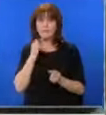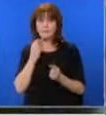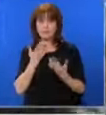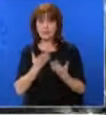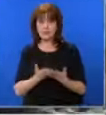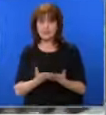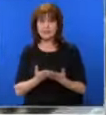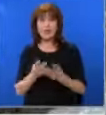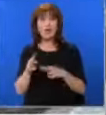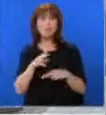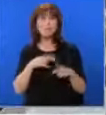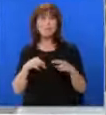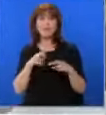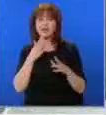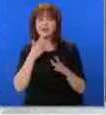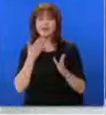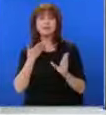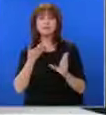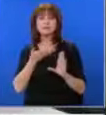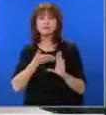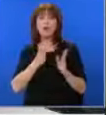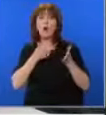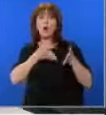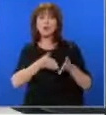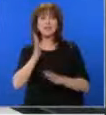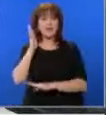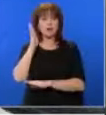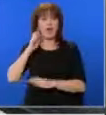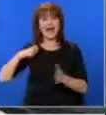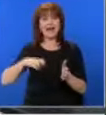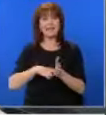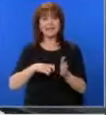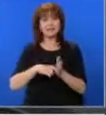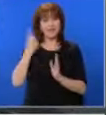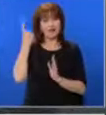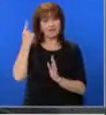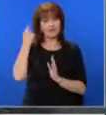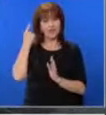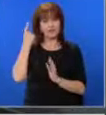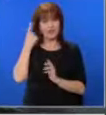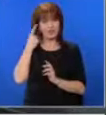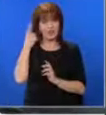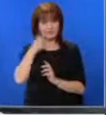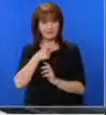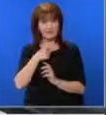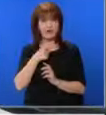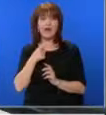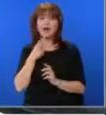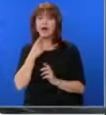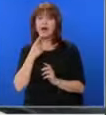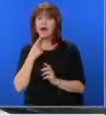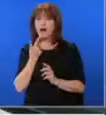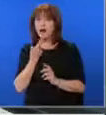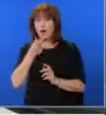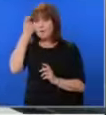Проверката беше насочена към гост на хотела, регистриране на стъна в хотела в вчерашния ден. Като цял